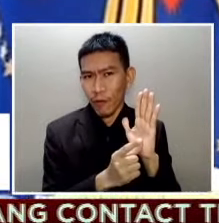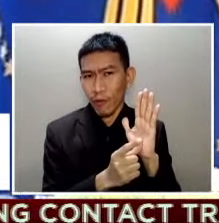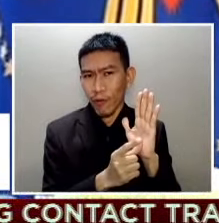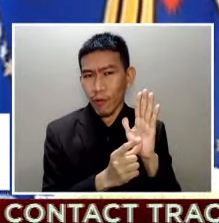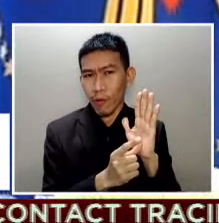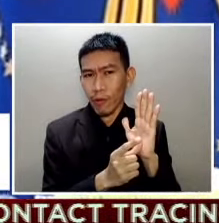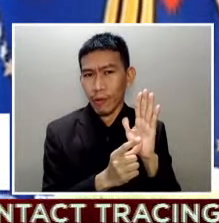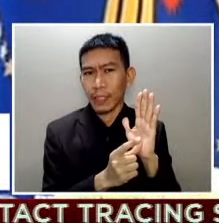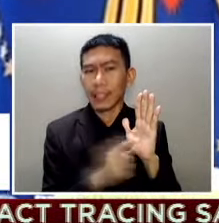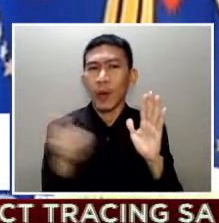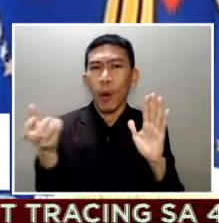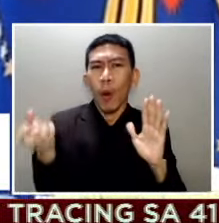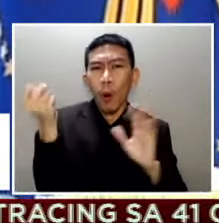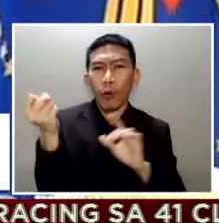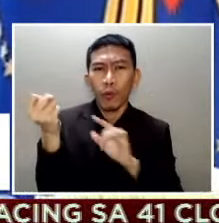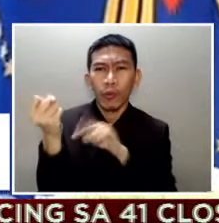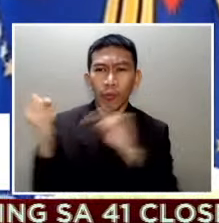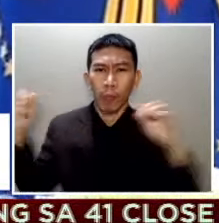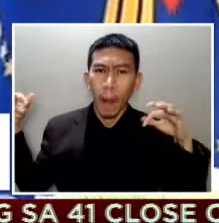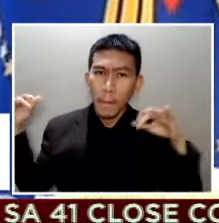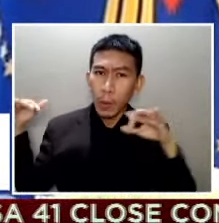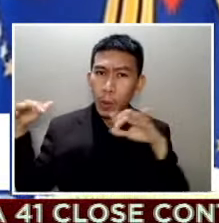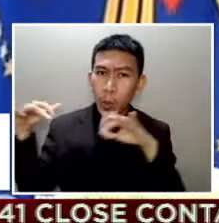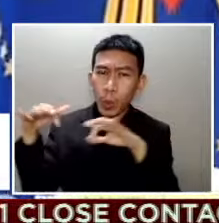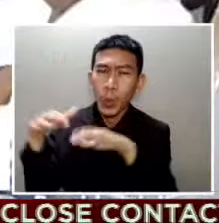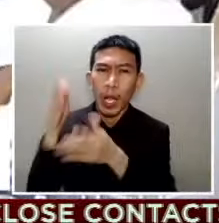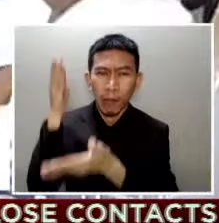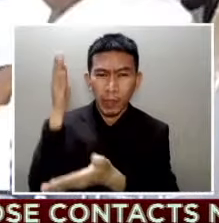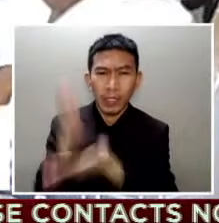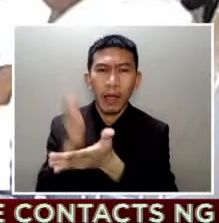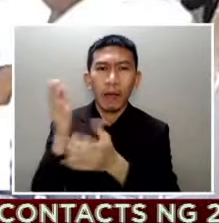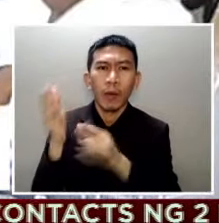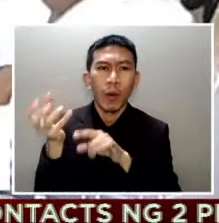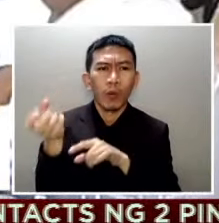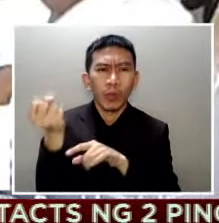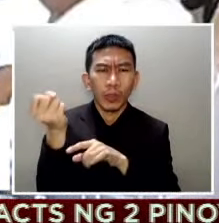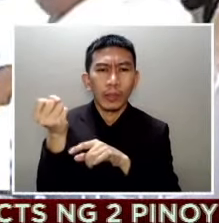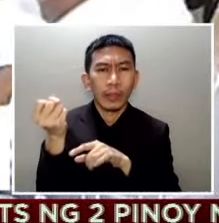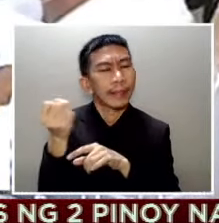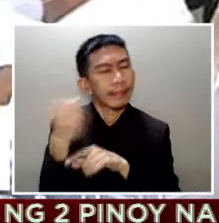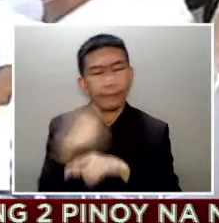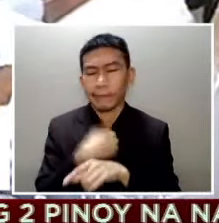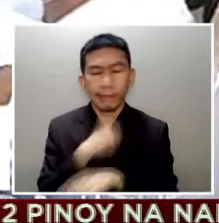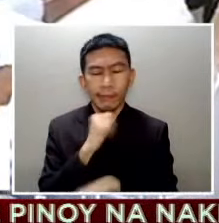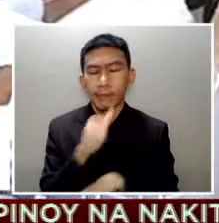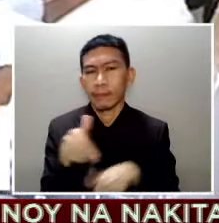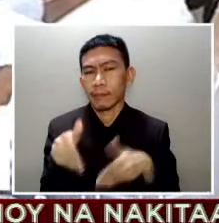congregate, to crowd, and to hold. I will not allow the